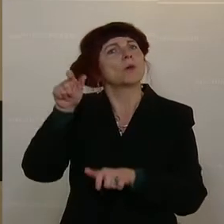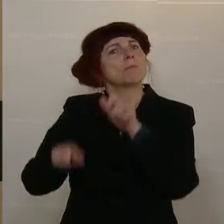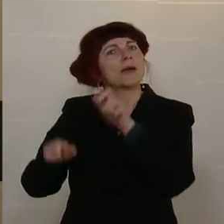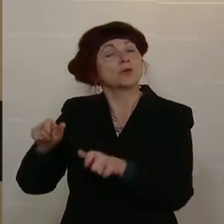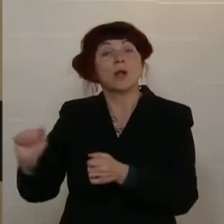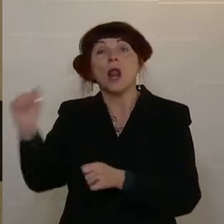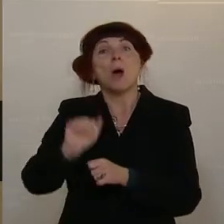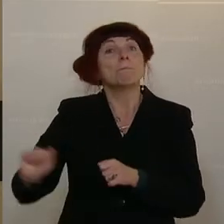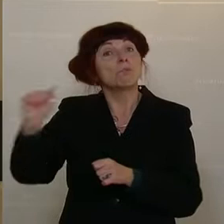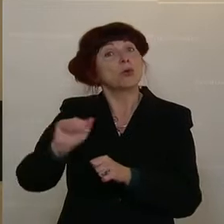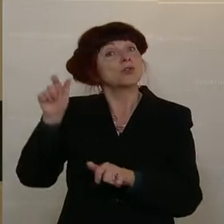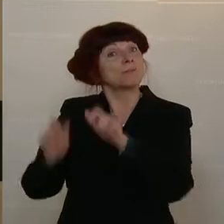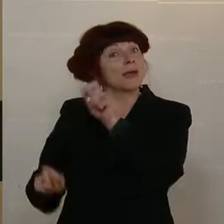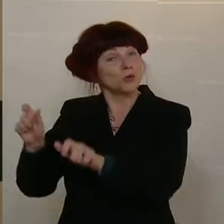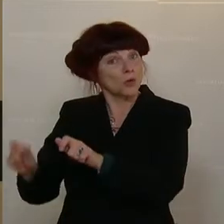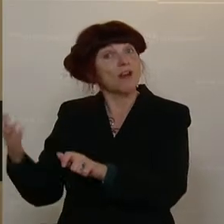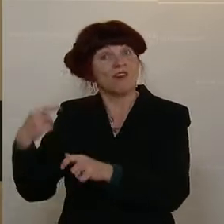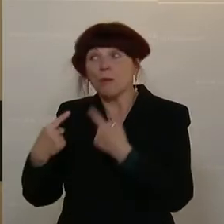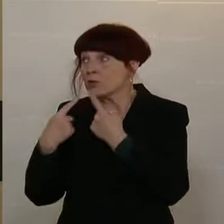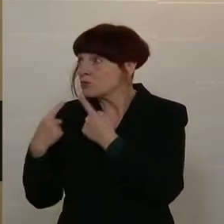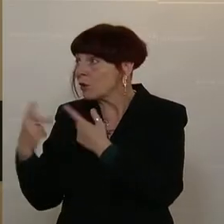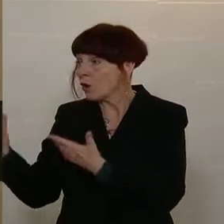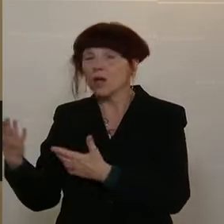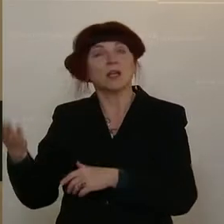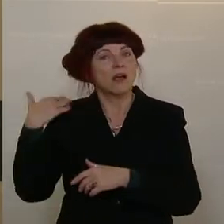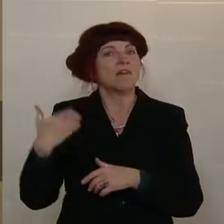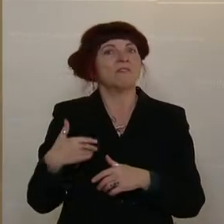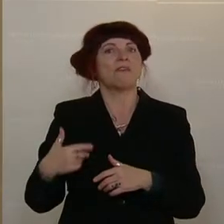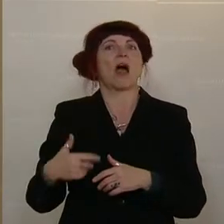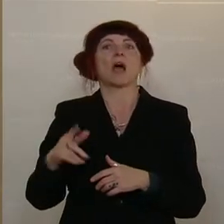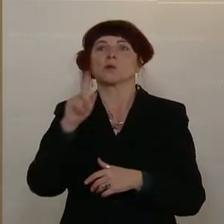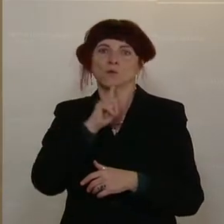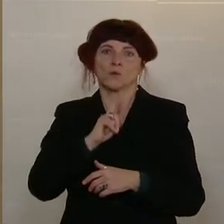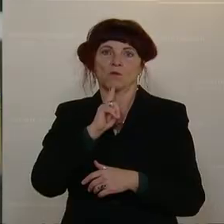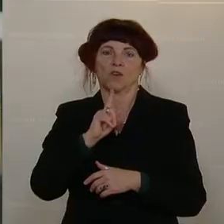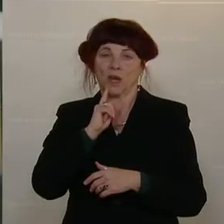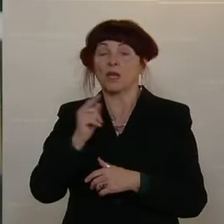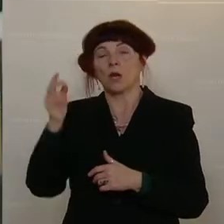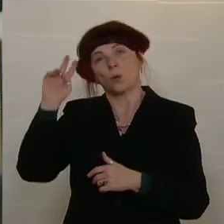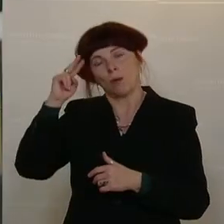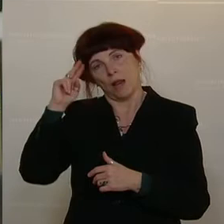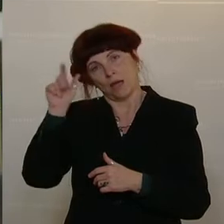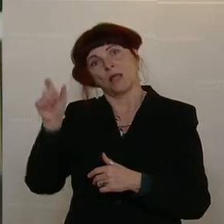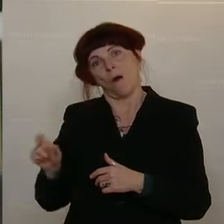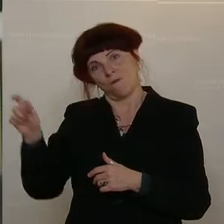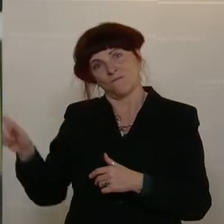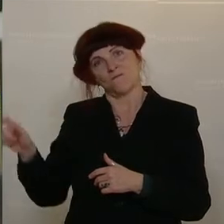Putzpersonal, die hier wirklich auch bei den Maßnahmen viel zu wenig bedacht wurden?